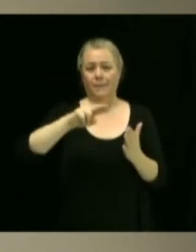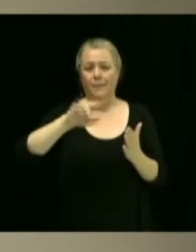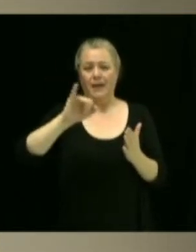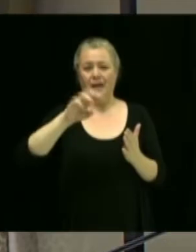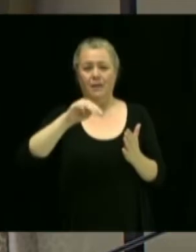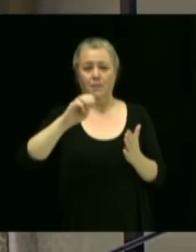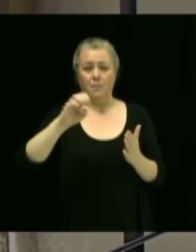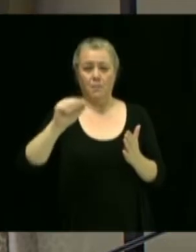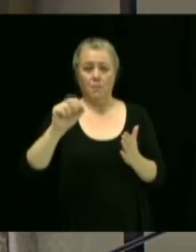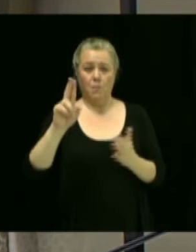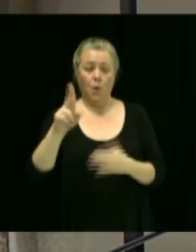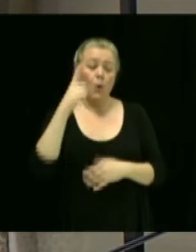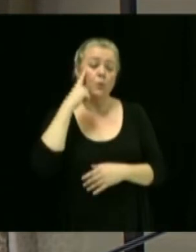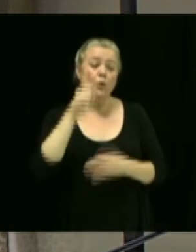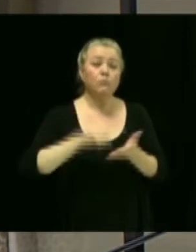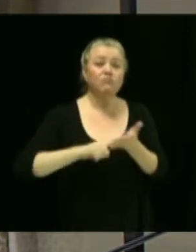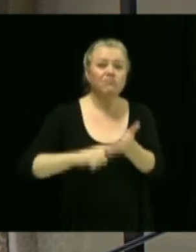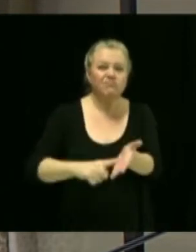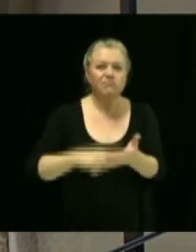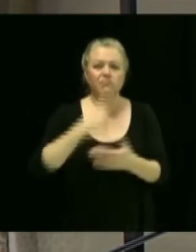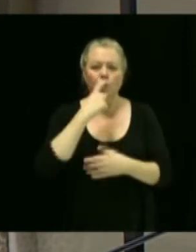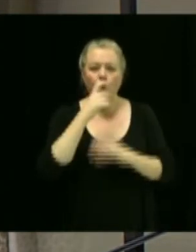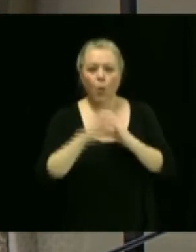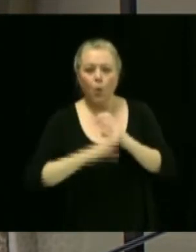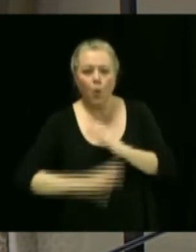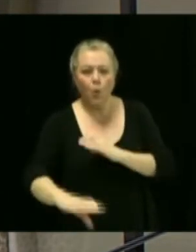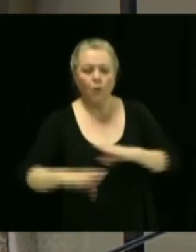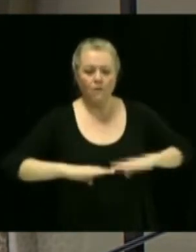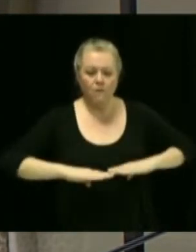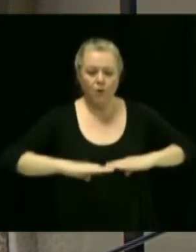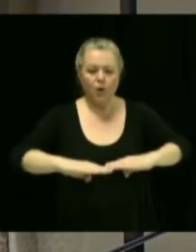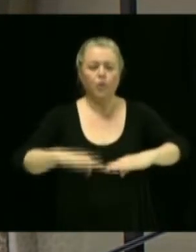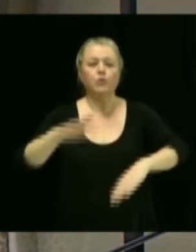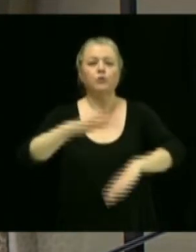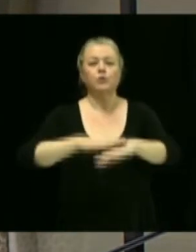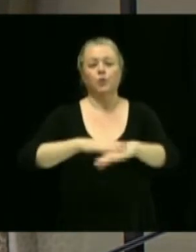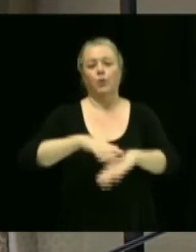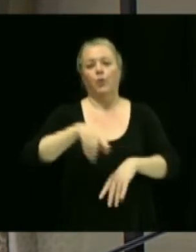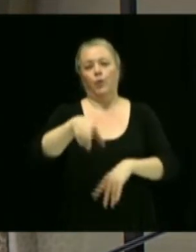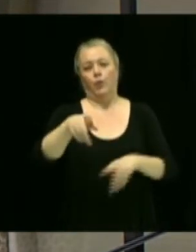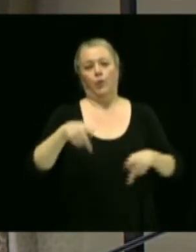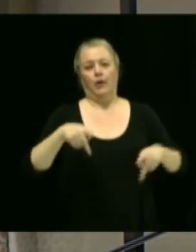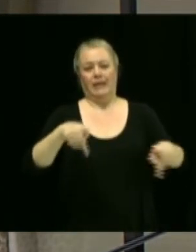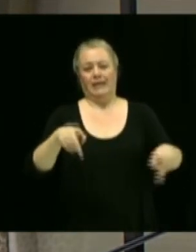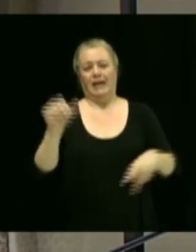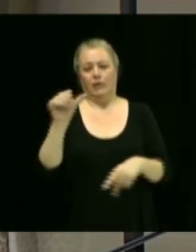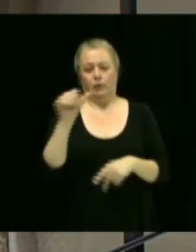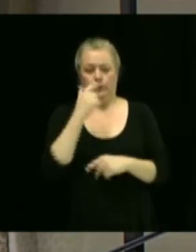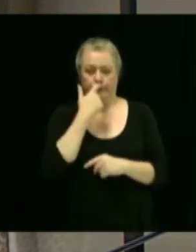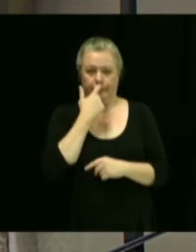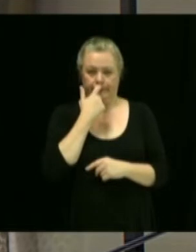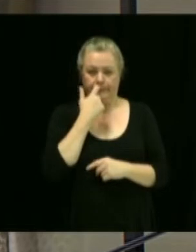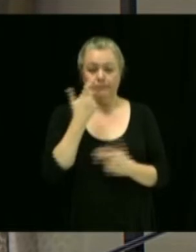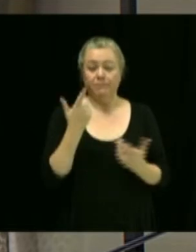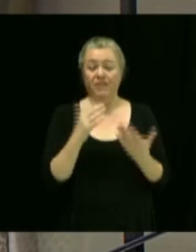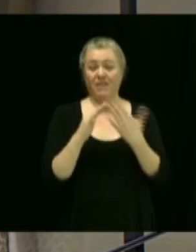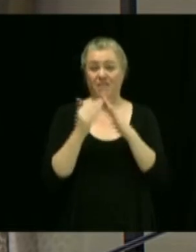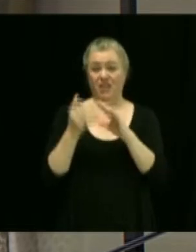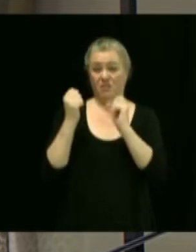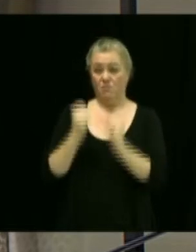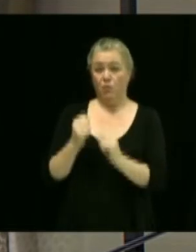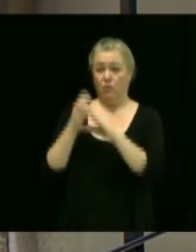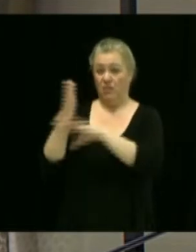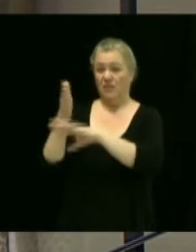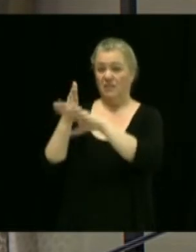Voilà. Alors, dans le cadre du programme PRIMO, il un volet pour lequel la Ville pourrait être admissible. Alors, le projet